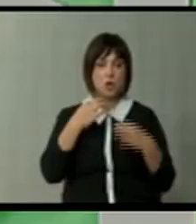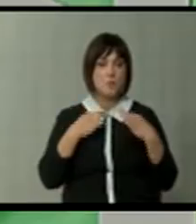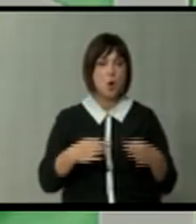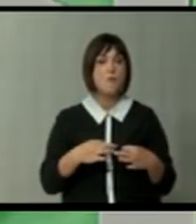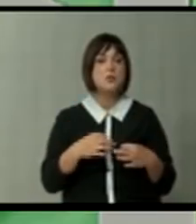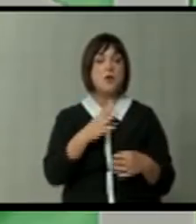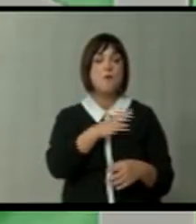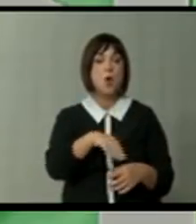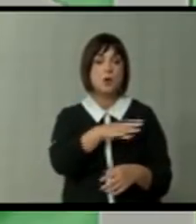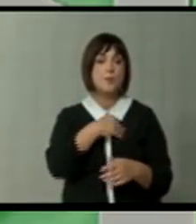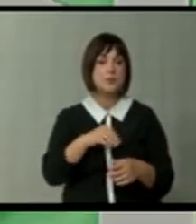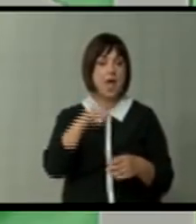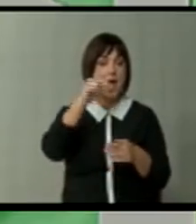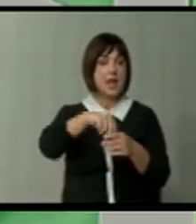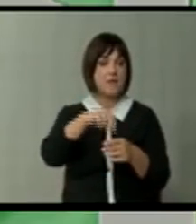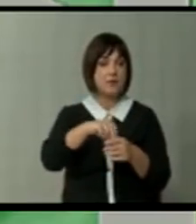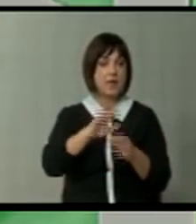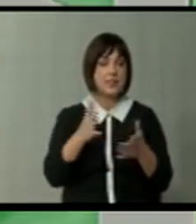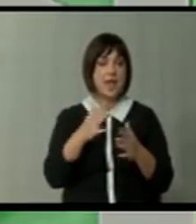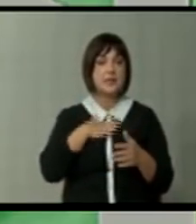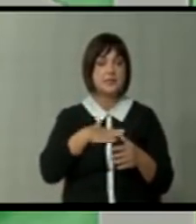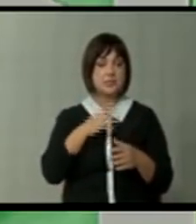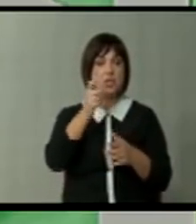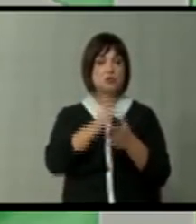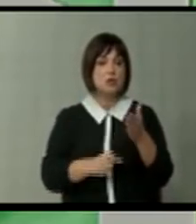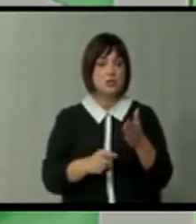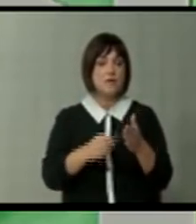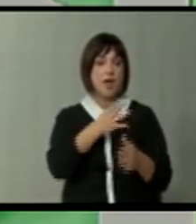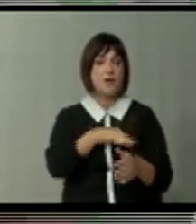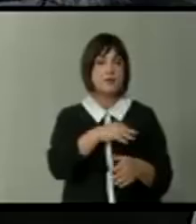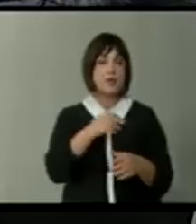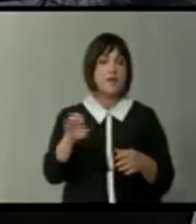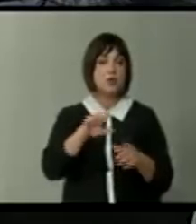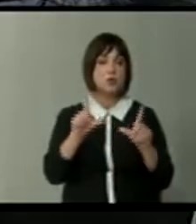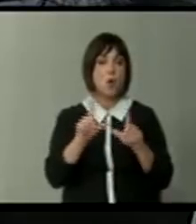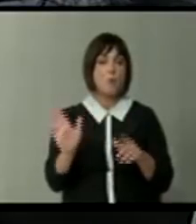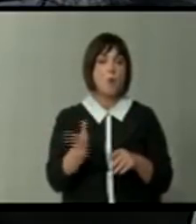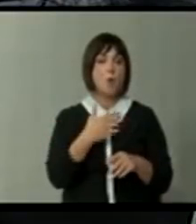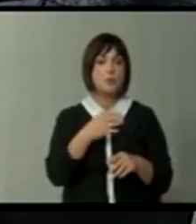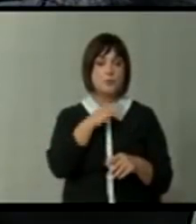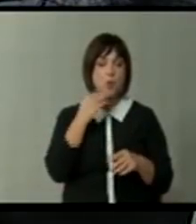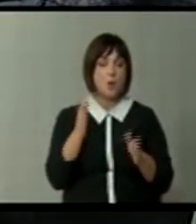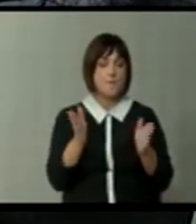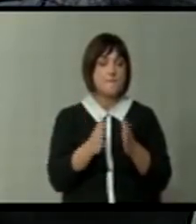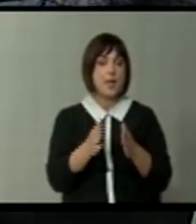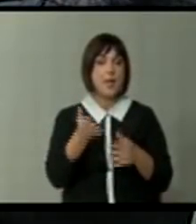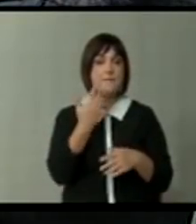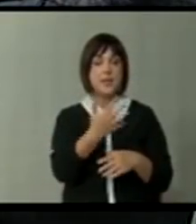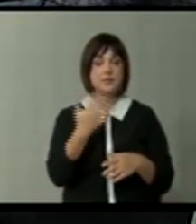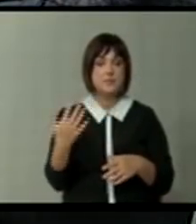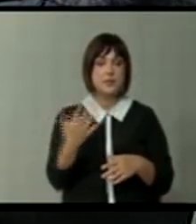Хрватска референдумот за тоа дали сте за членство на Хрватска во Европску Унија помина со много тесно. Да, да, 55